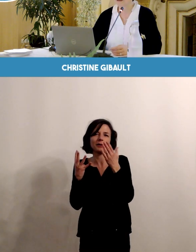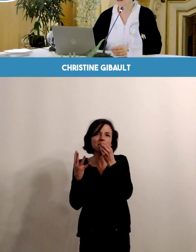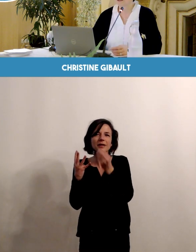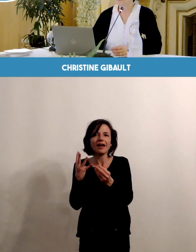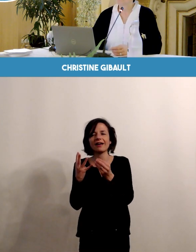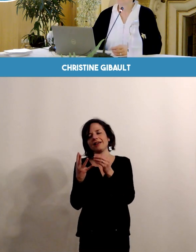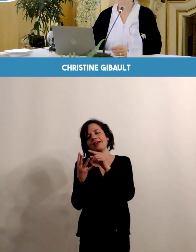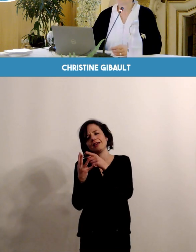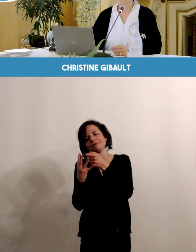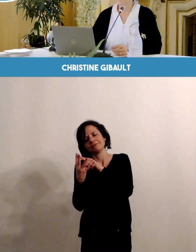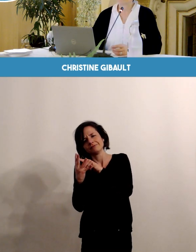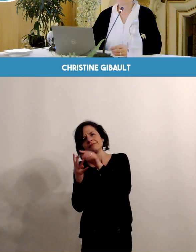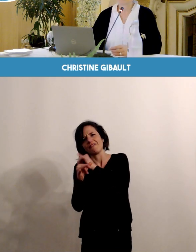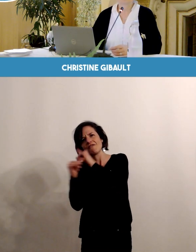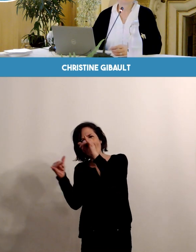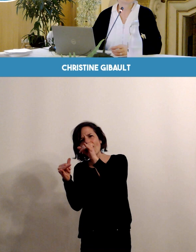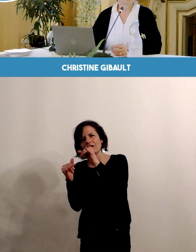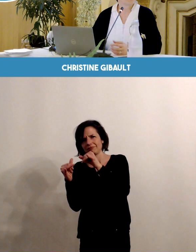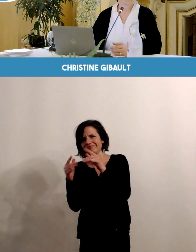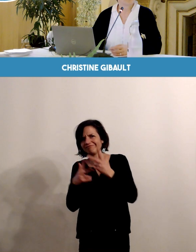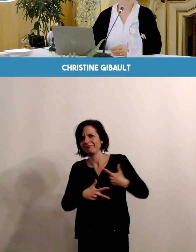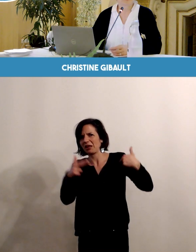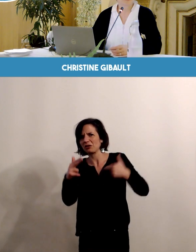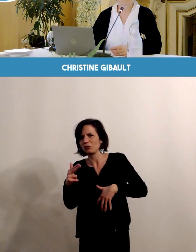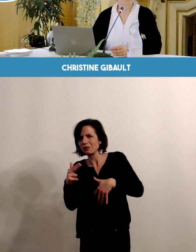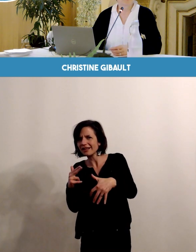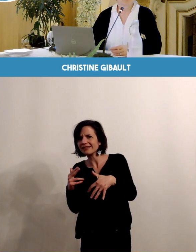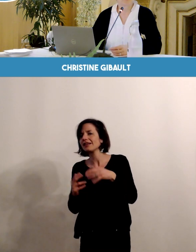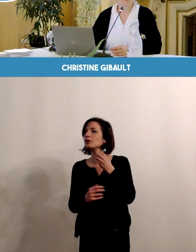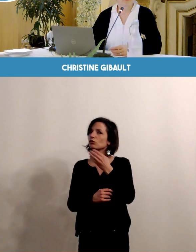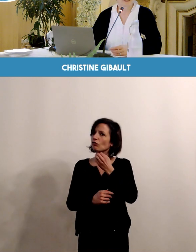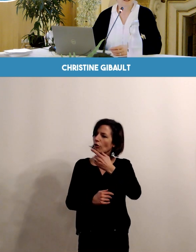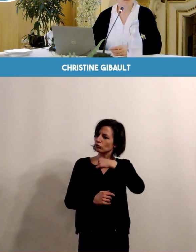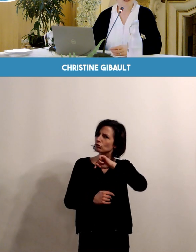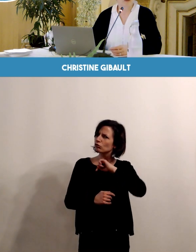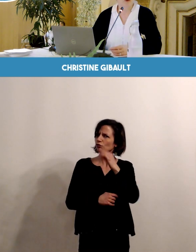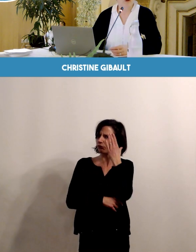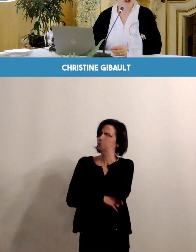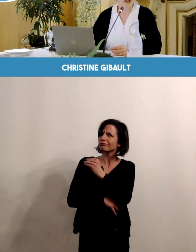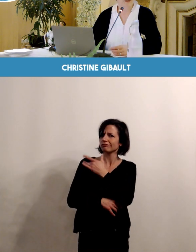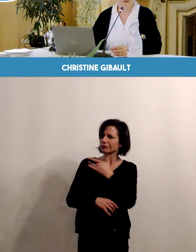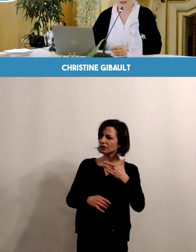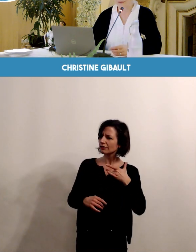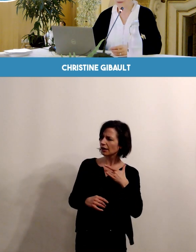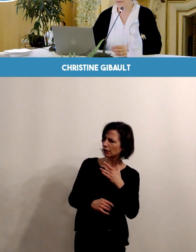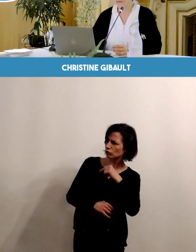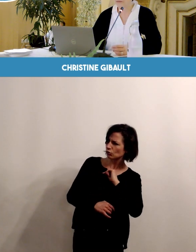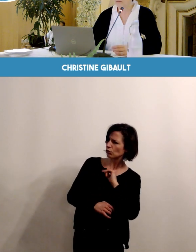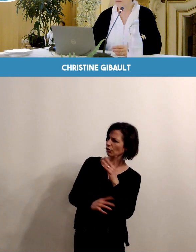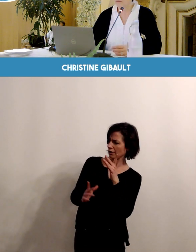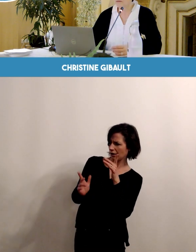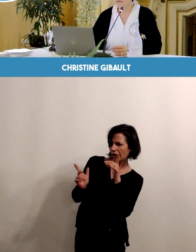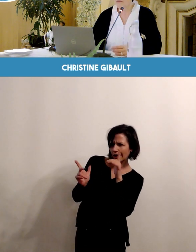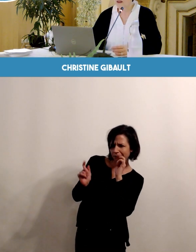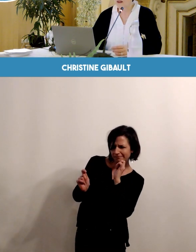grossesse. Et professionnels de santé, nous y sommes particulièrement attentifs.